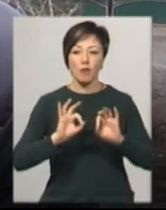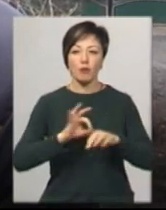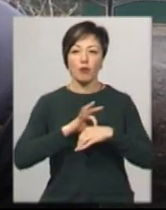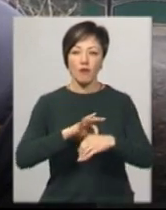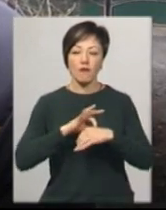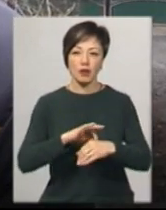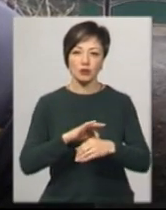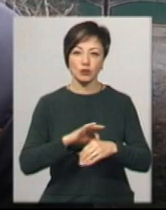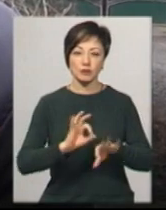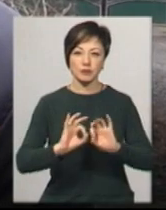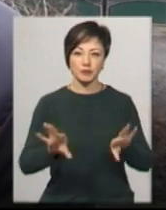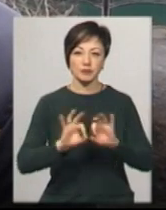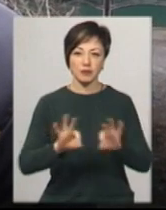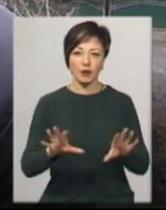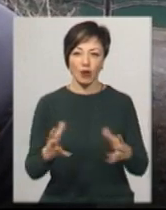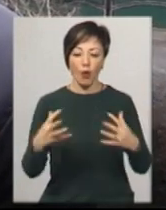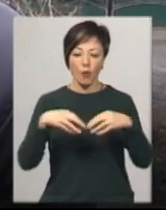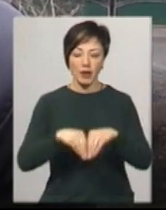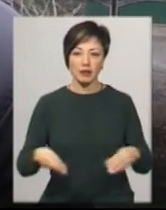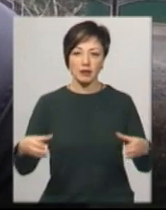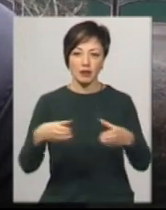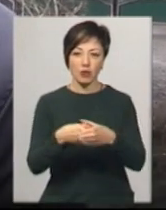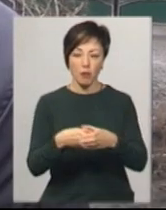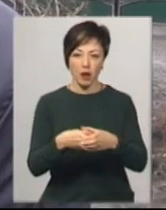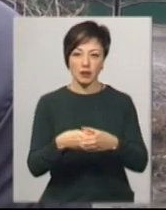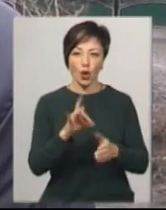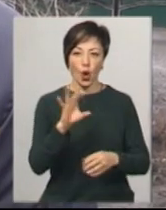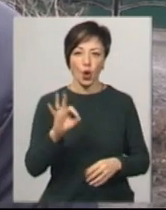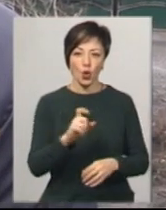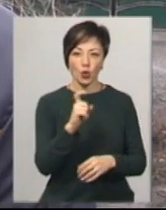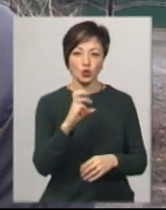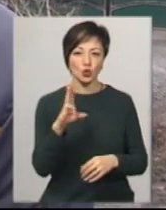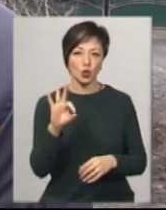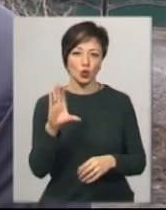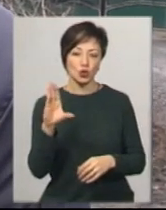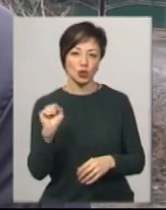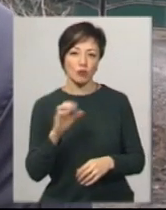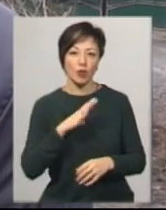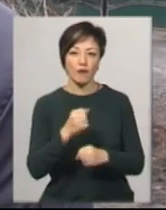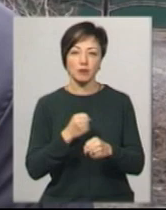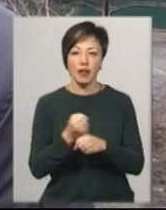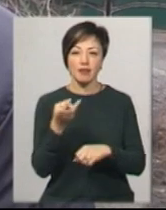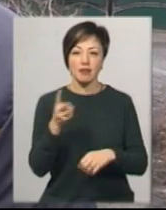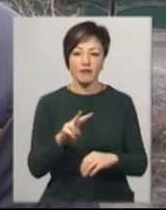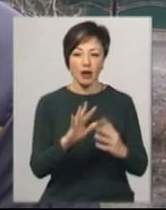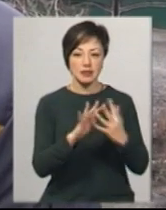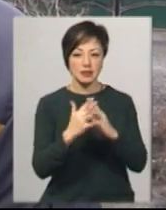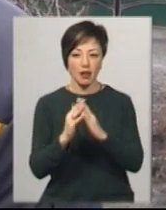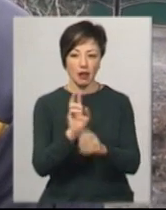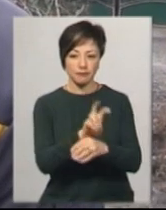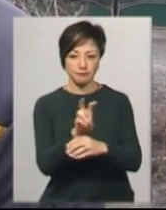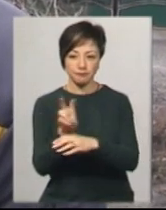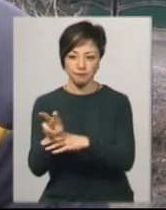відпрацювання об'єднаної територіальної громади Росшанської, було відпрацьовано два населених пункта.